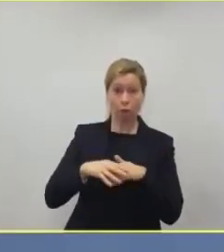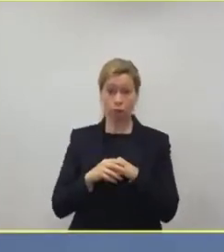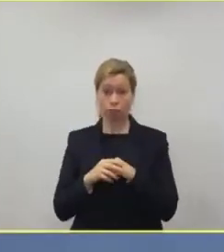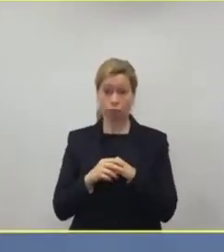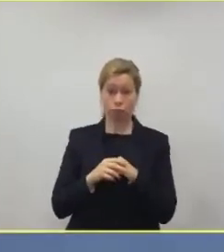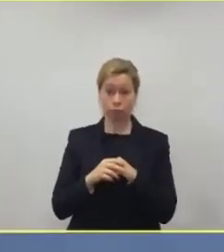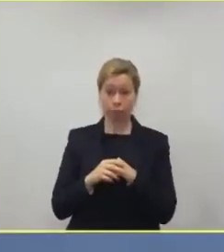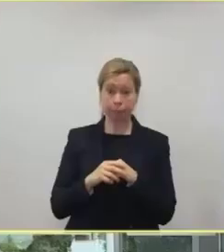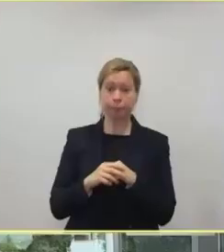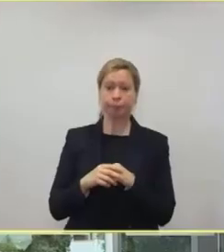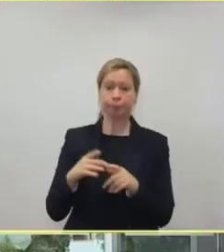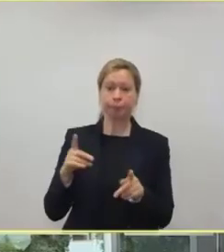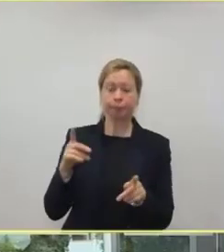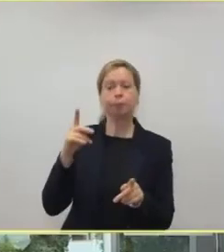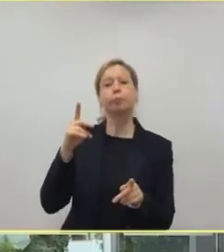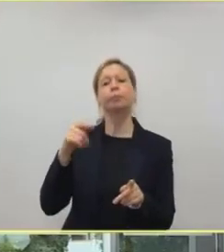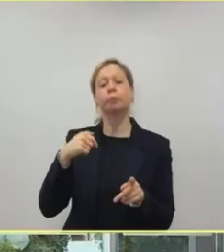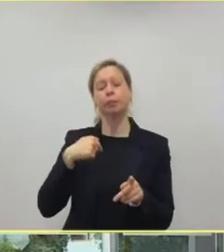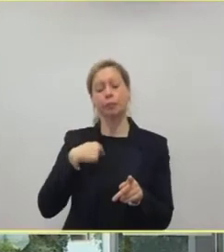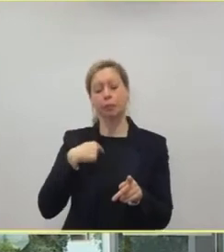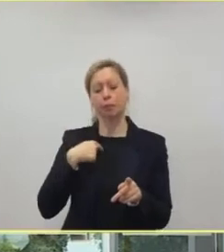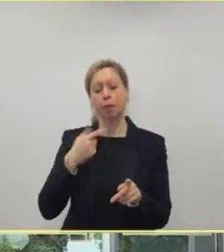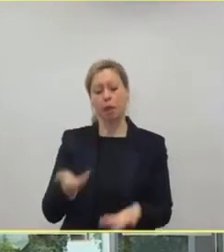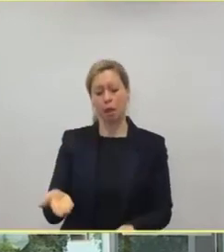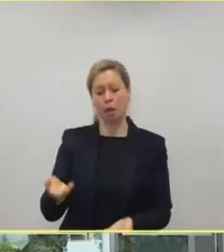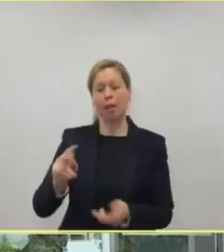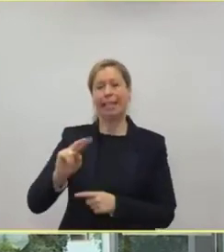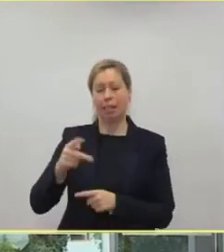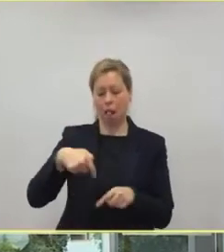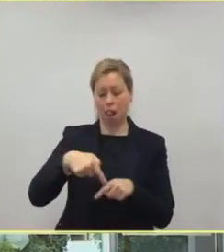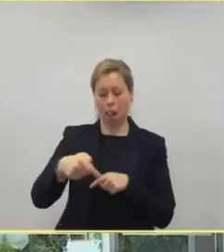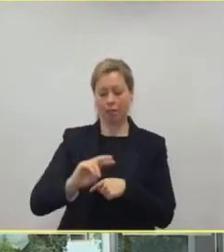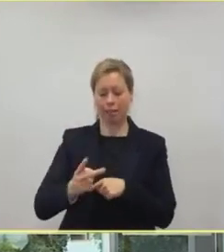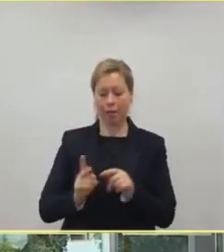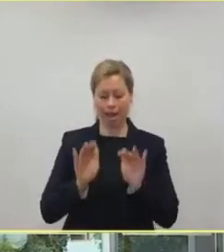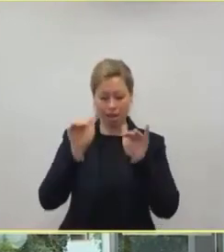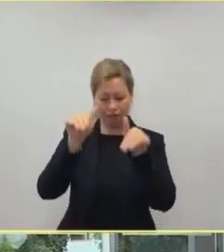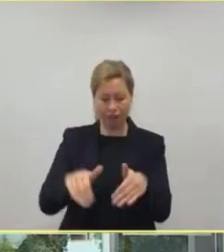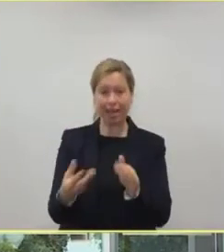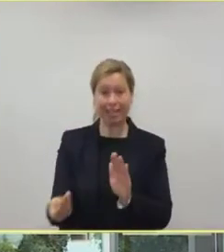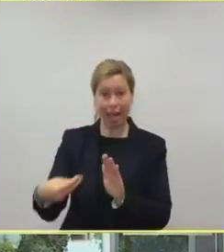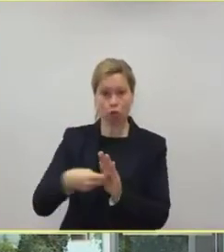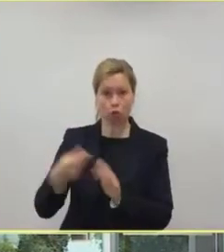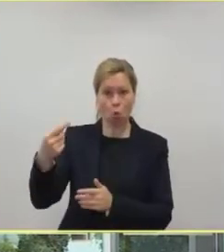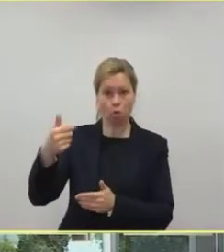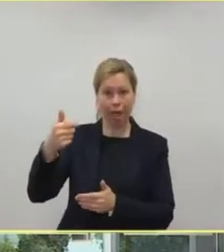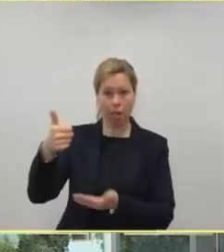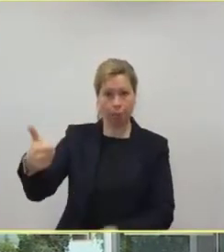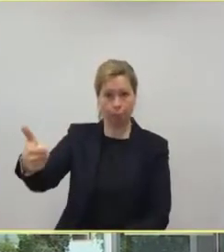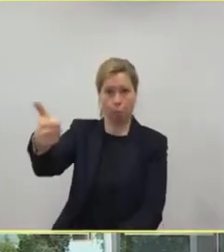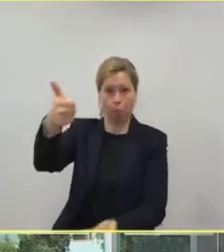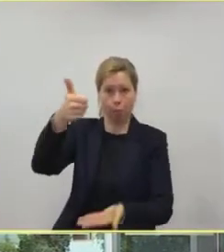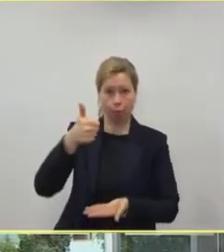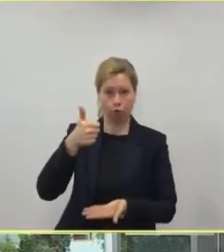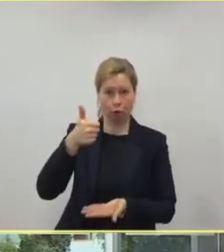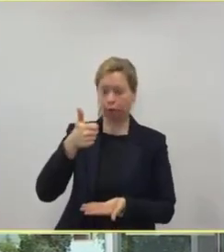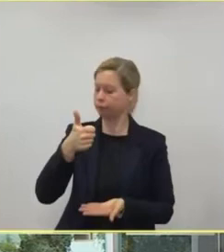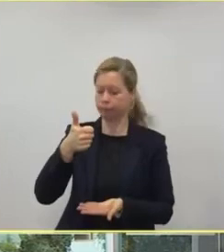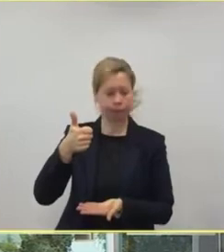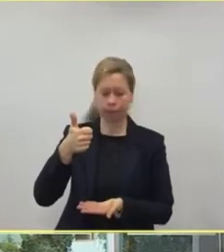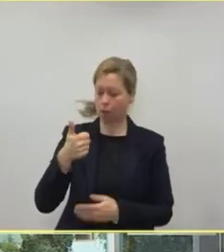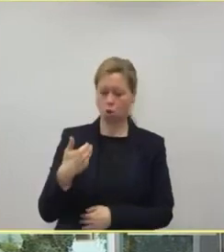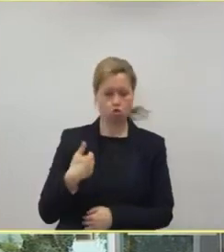Zusätzliches Geld haben wir für die Inbetriebnahme der zweiten Welle nicht bekommen. Es ist ja so gewesen, ich nehme das den Kollegen aus dem Ausland, die die Frage stellt,